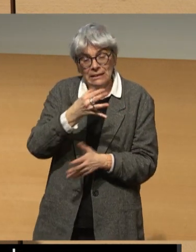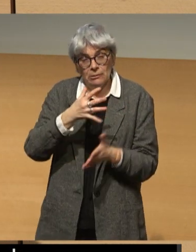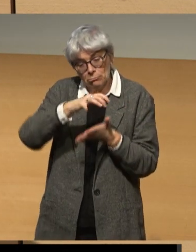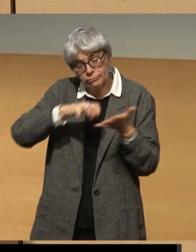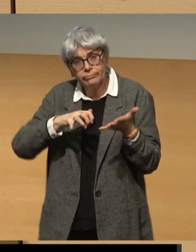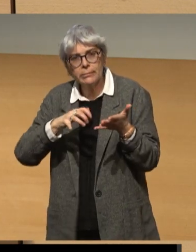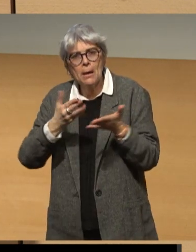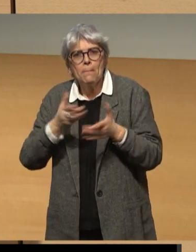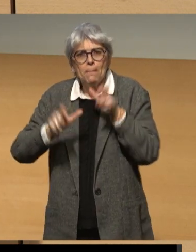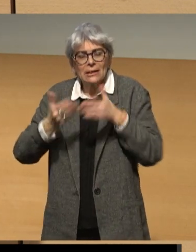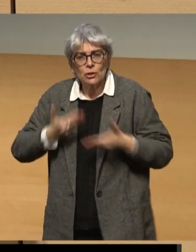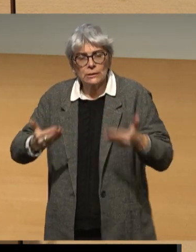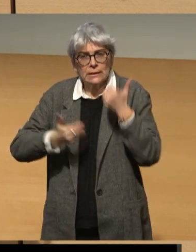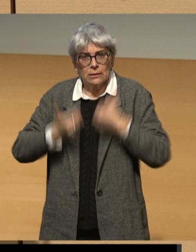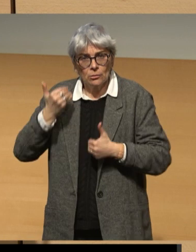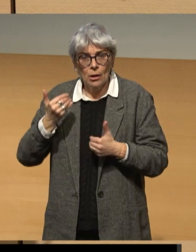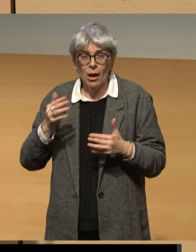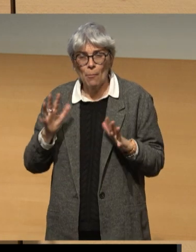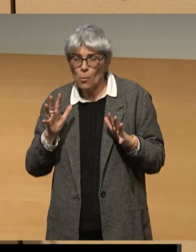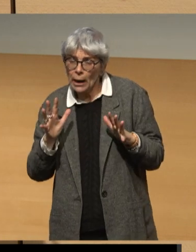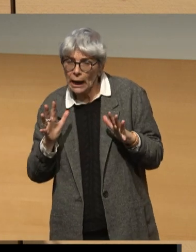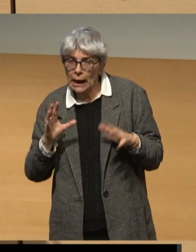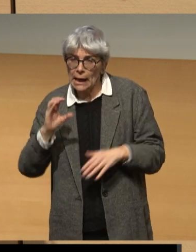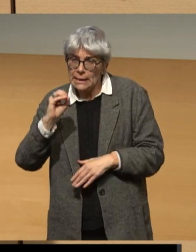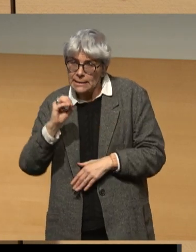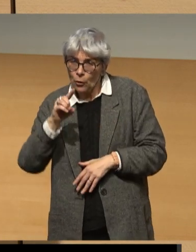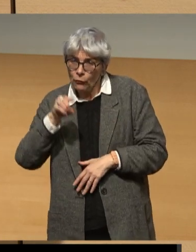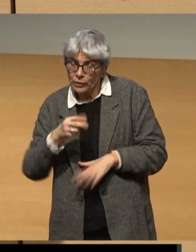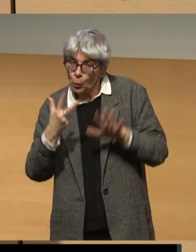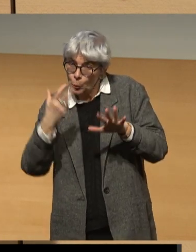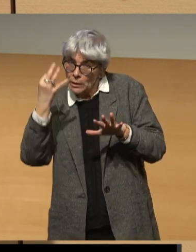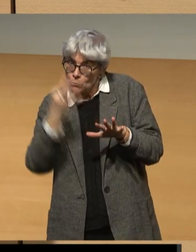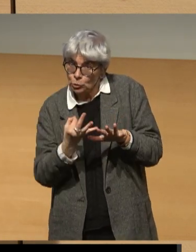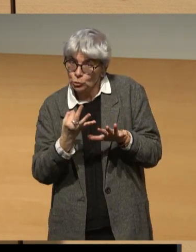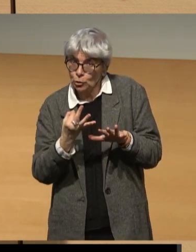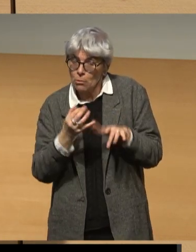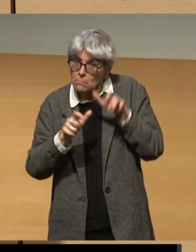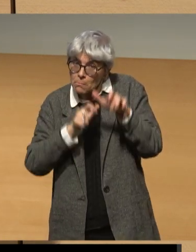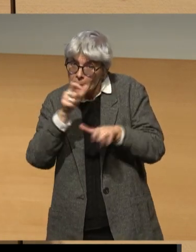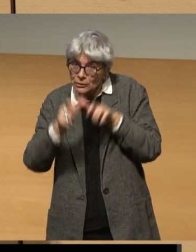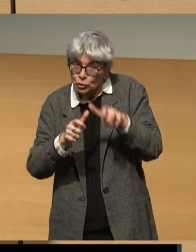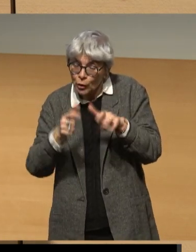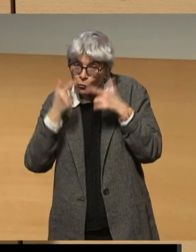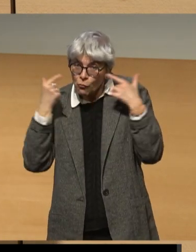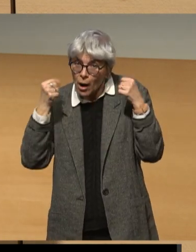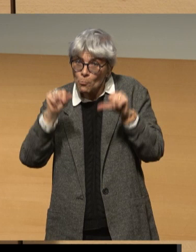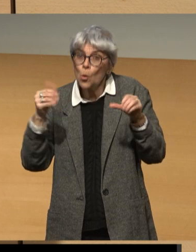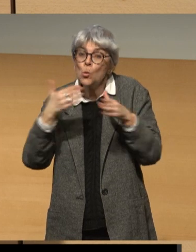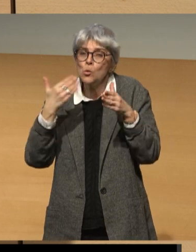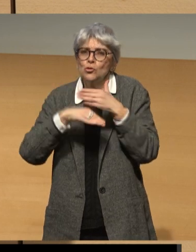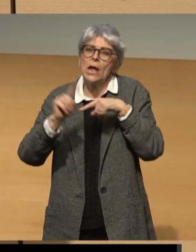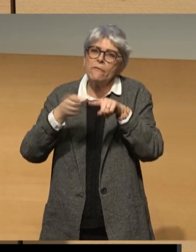situation de handicap représentaient seulement 0,8% des personnes visibles à l'écran.